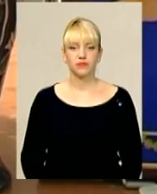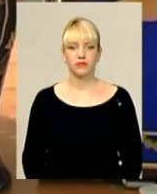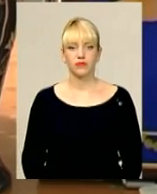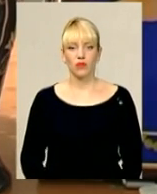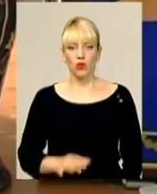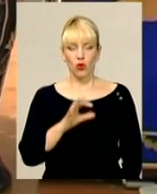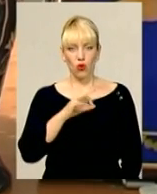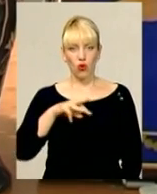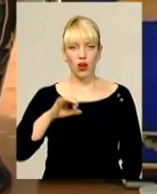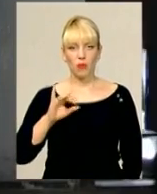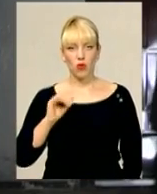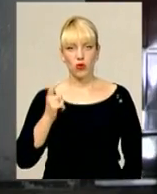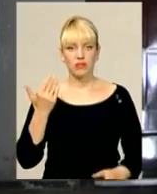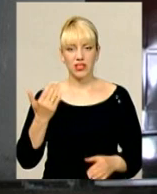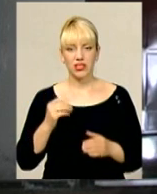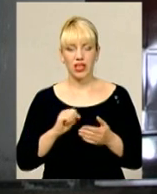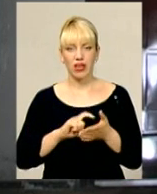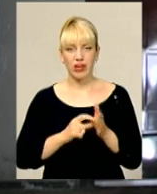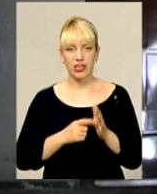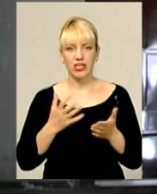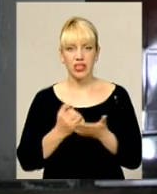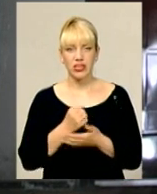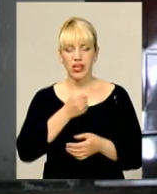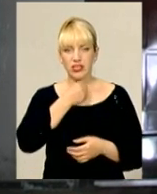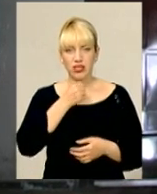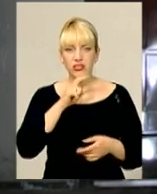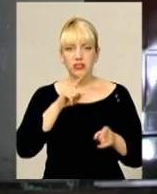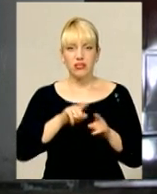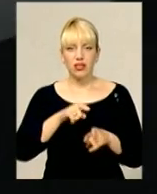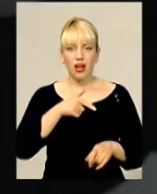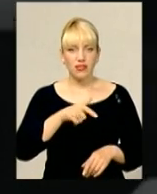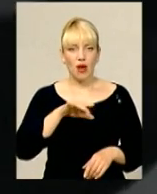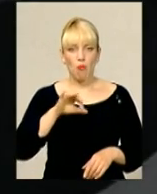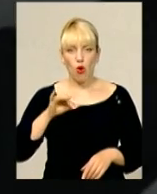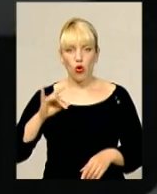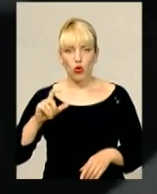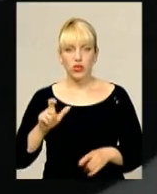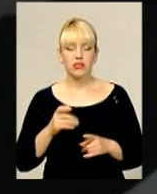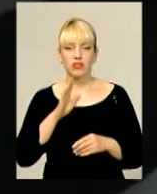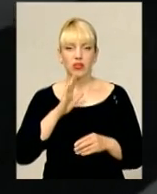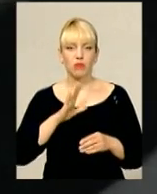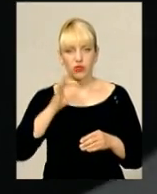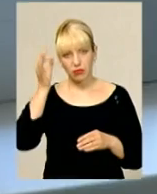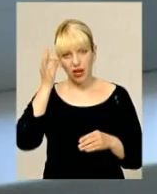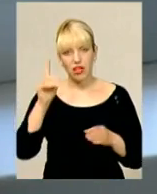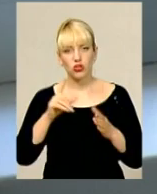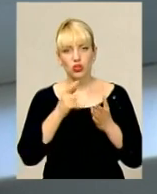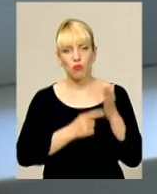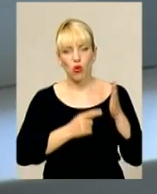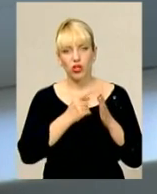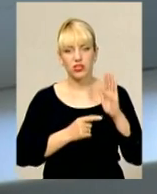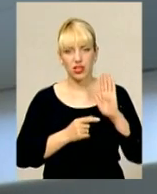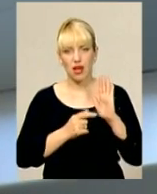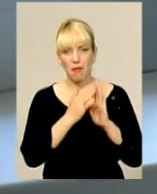Ольгу Мороз у її квартирі знайшла старша сестра Ганна Мороз. Жінка пригадує, у Ольги були порізані пальці, не наче вона від